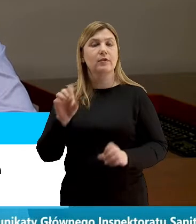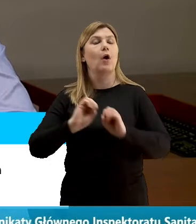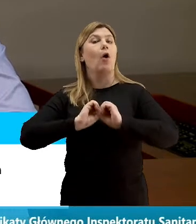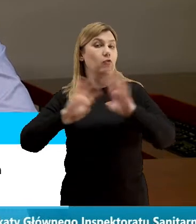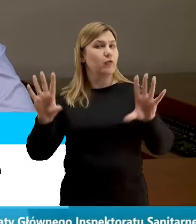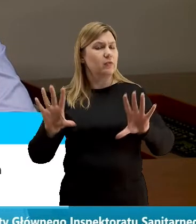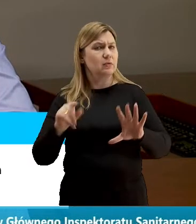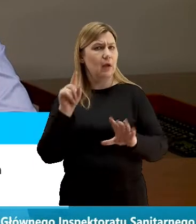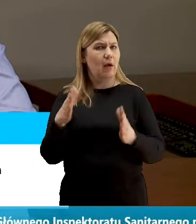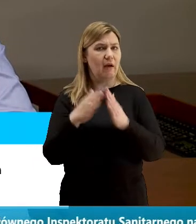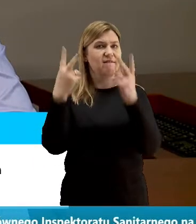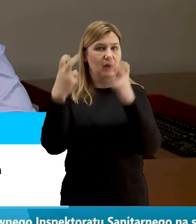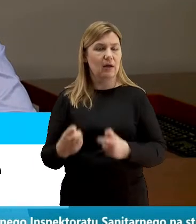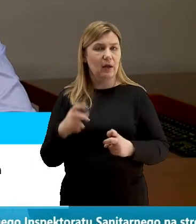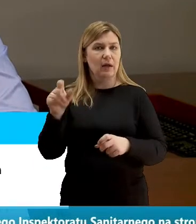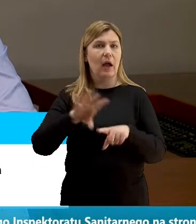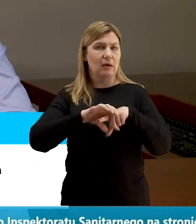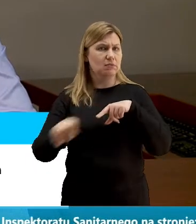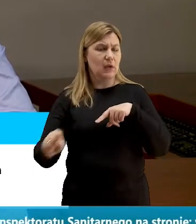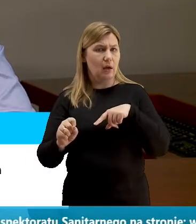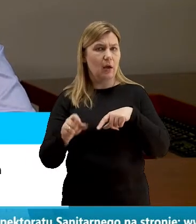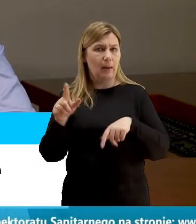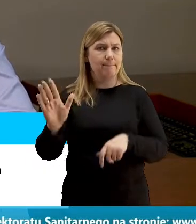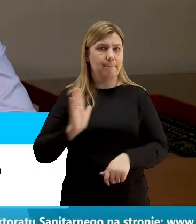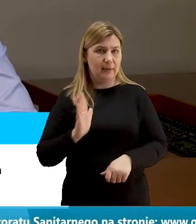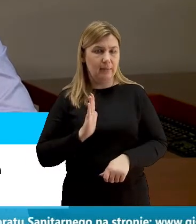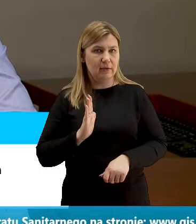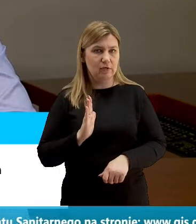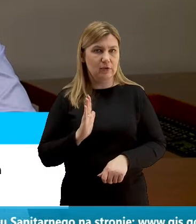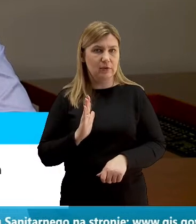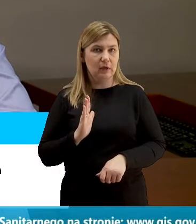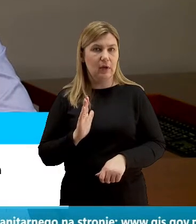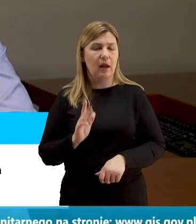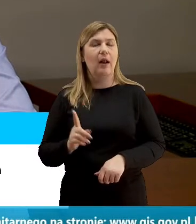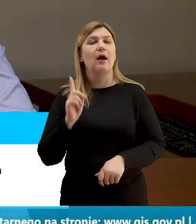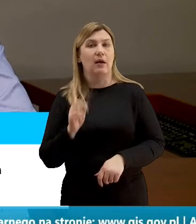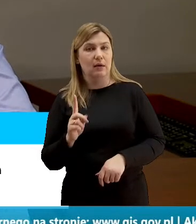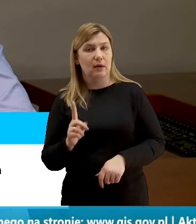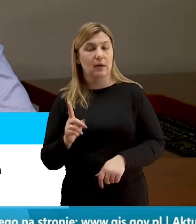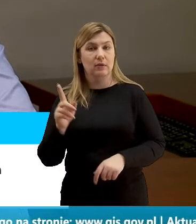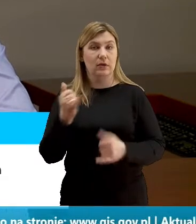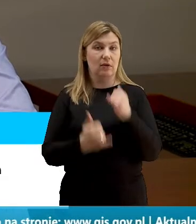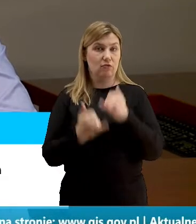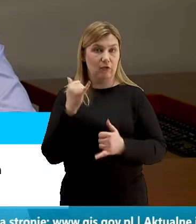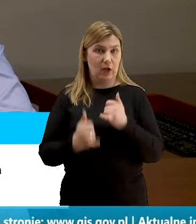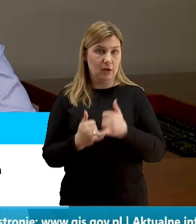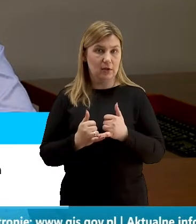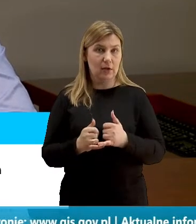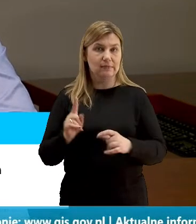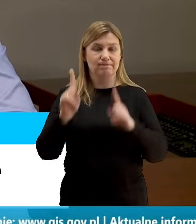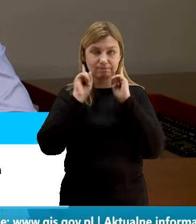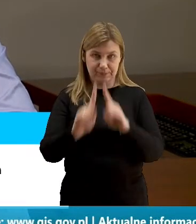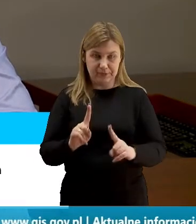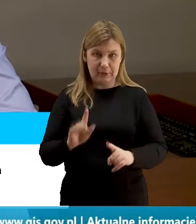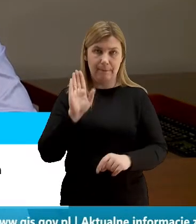kwarantannie stosujemy pewne rygory związane z bezpieczeństwem, natomiast dopiero w przypadku stwierdzenia, że mamy do